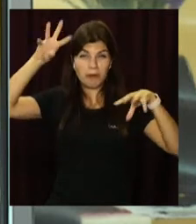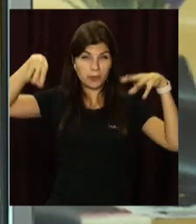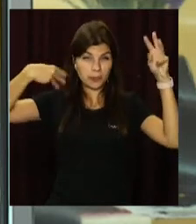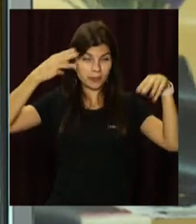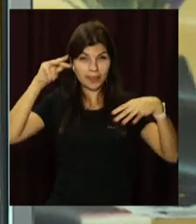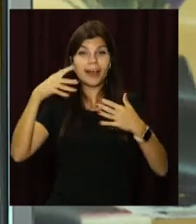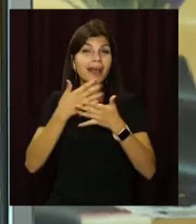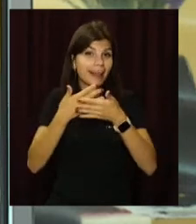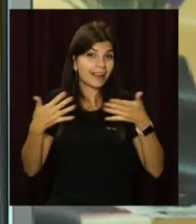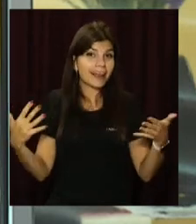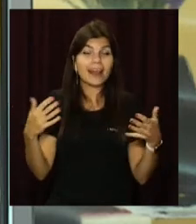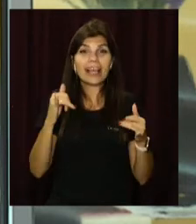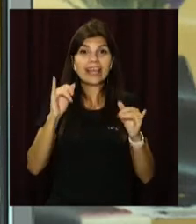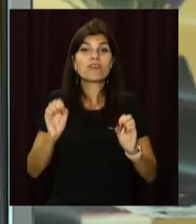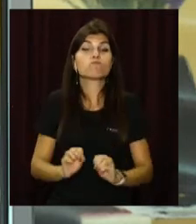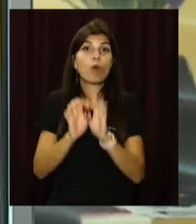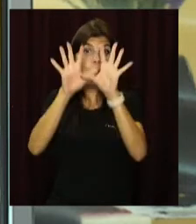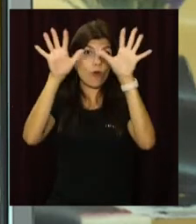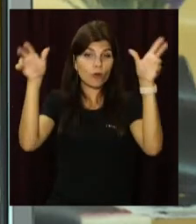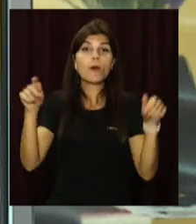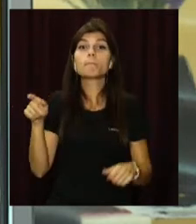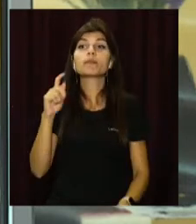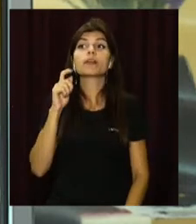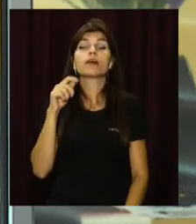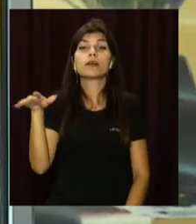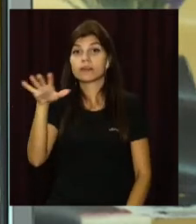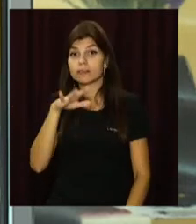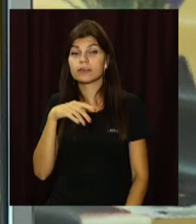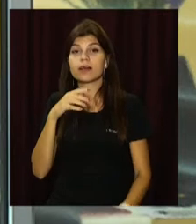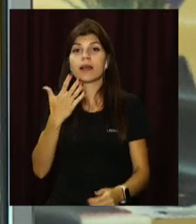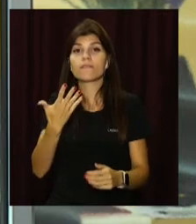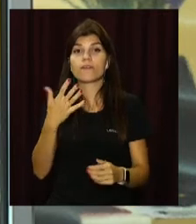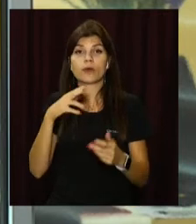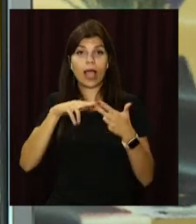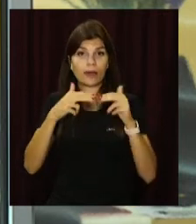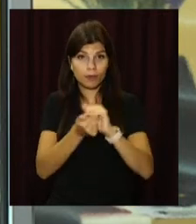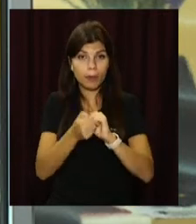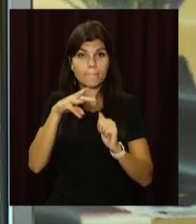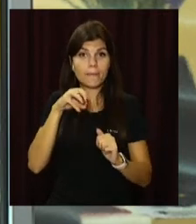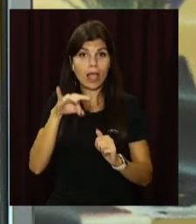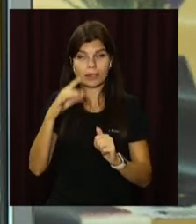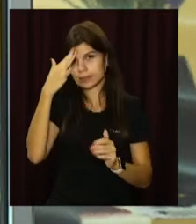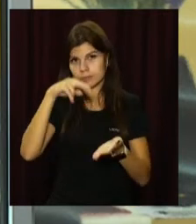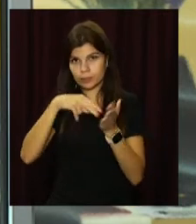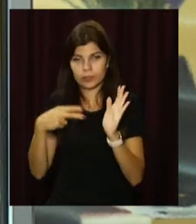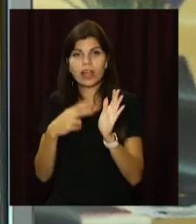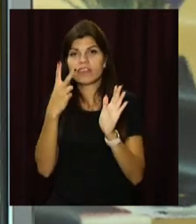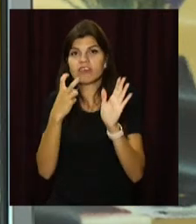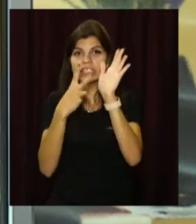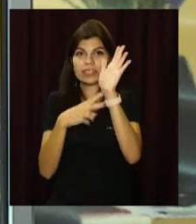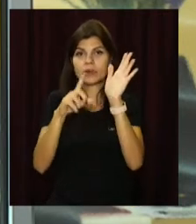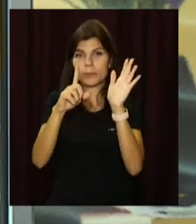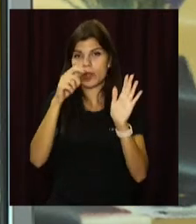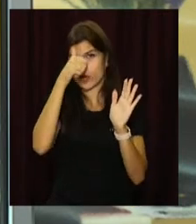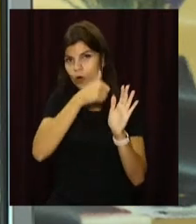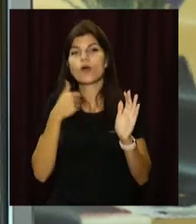української естради та фейверк. Влада готує для кам'янчан феєричне святкування Дня міста. У вересні відзначатимуть 271-ю